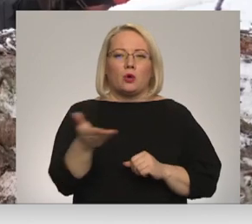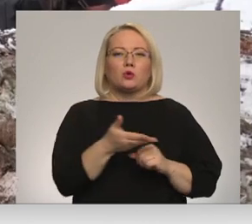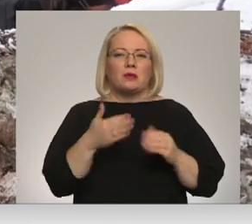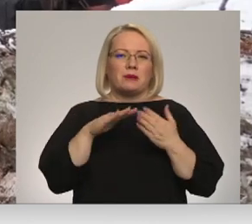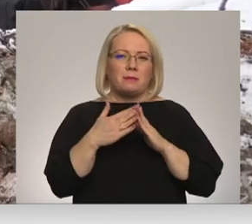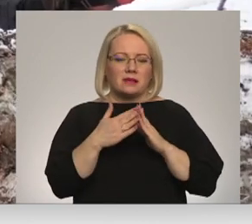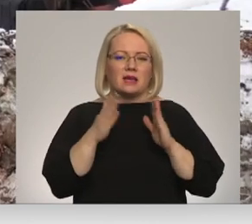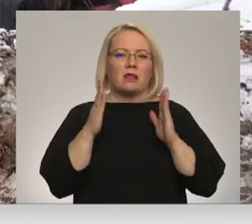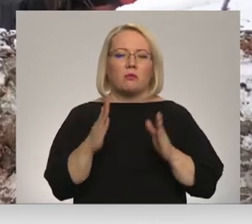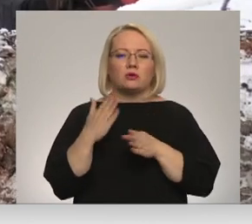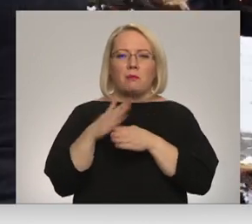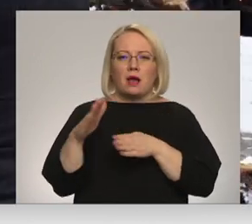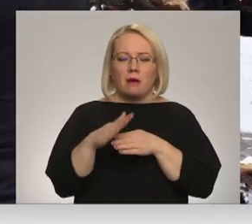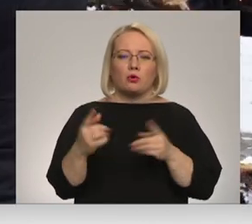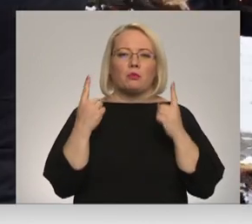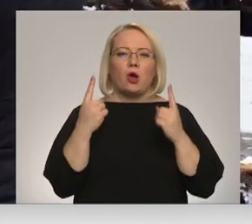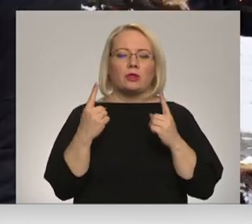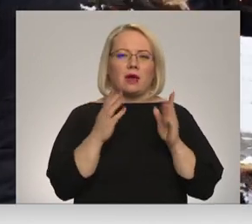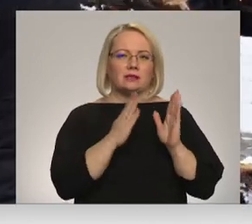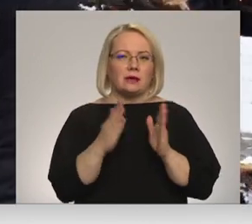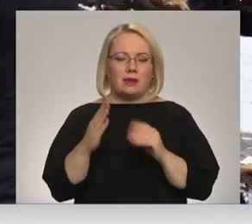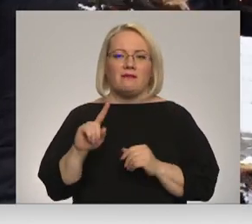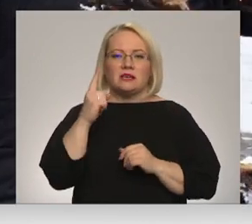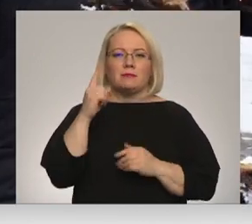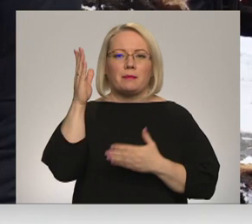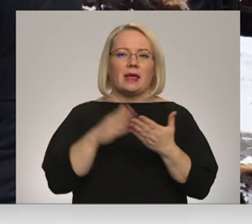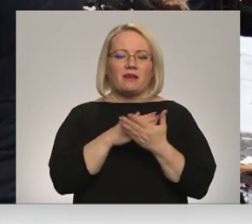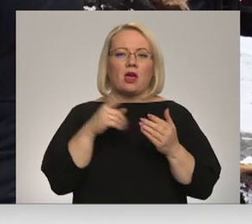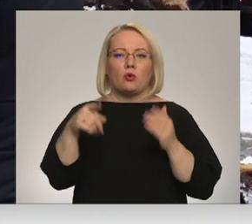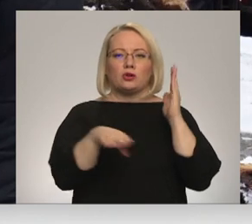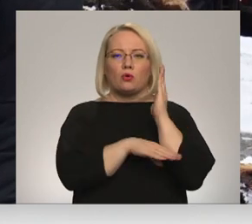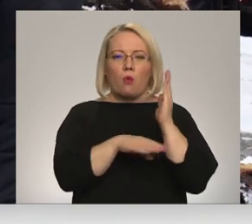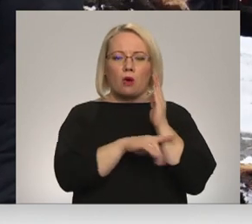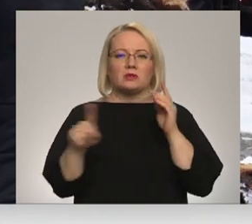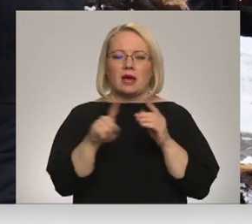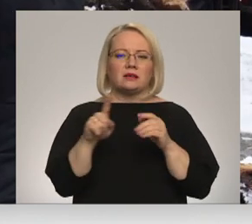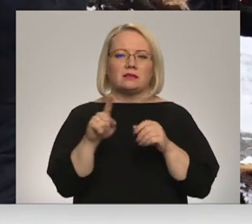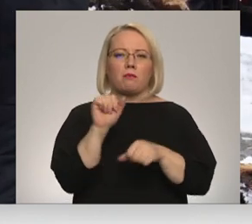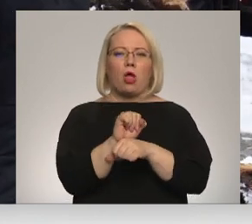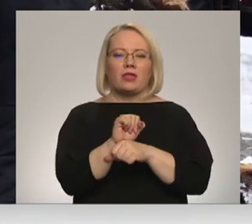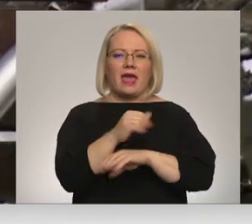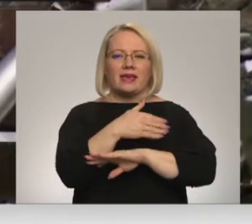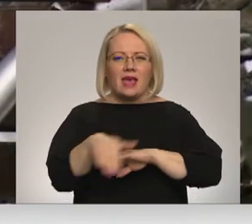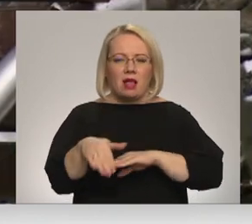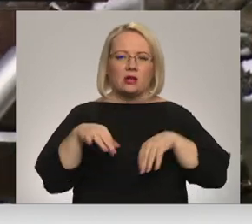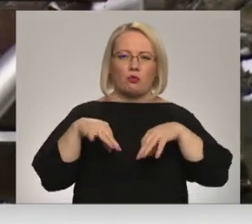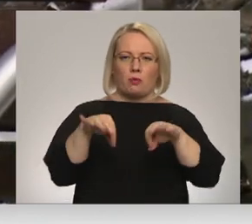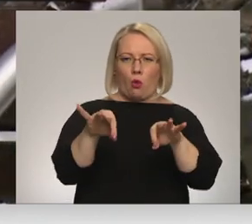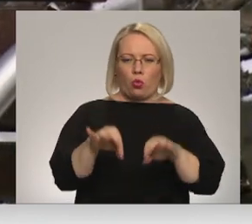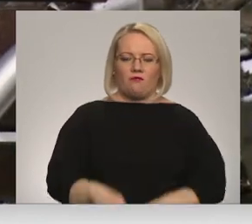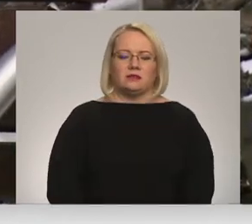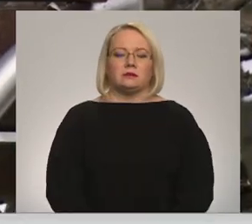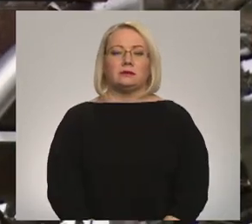veikti pakāpeniskā un prioritārā secībā. Vispirms likvidējo tos kokus, kas bloķē ielas un brauktuvis. Gonda Purnieca vadījums Petrušins,